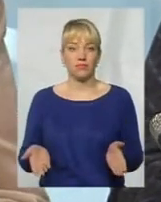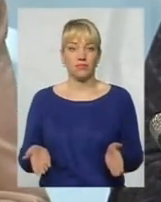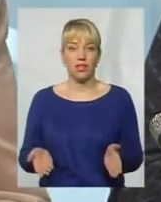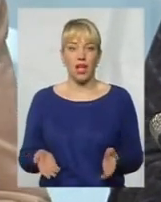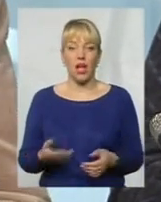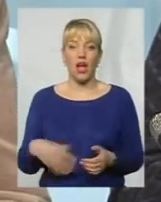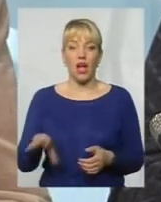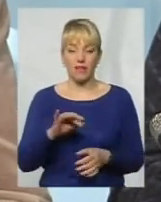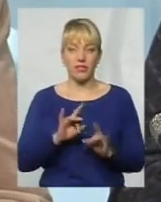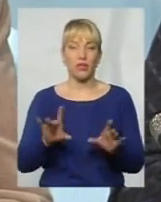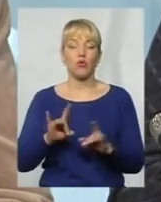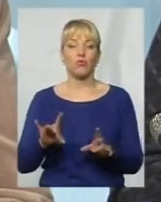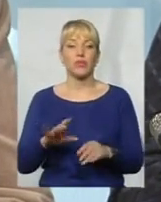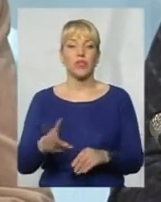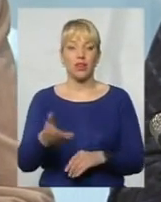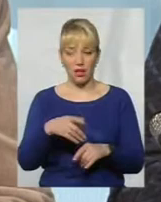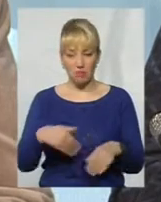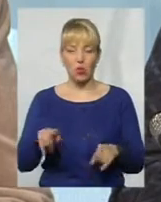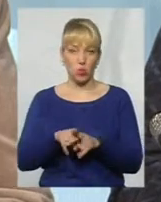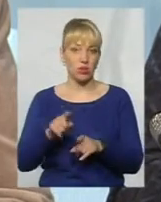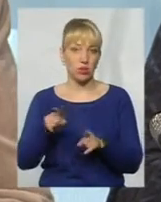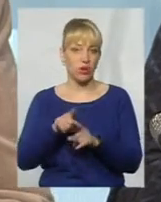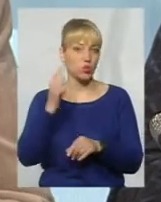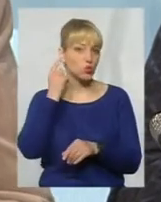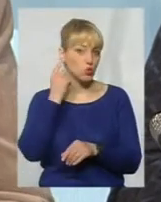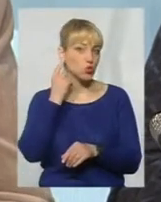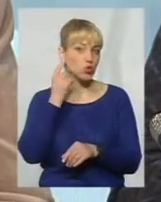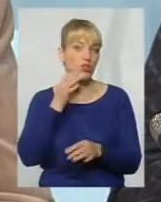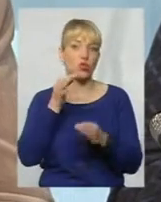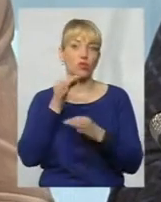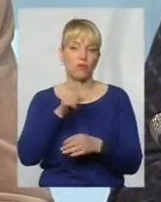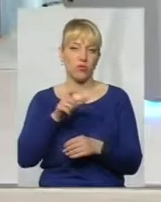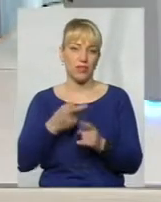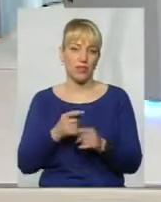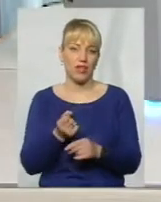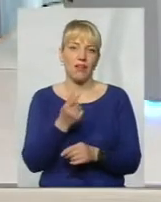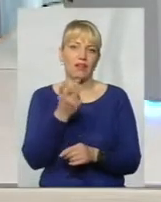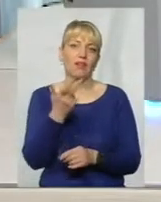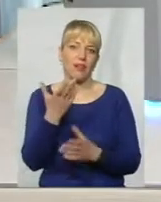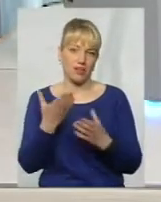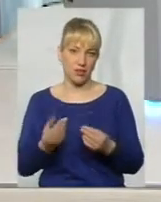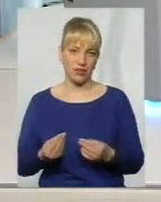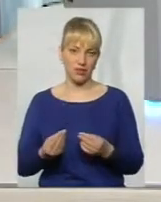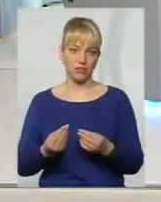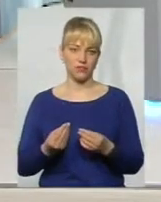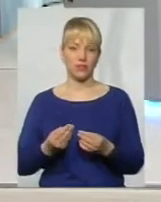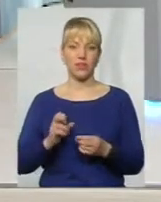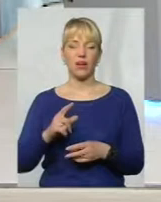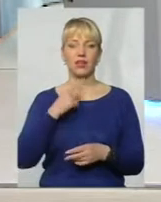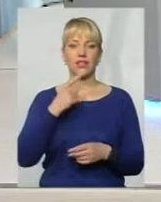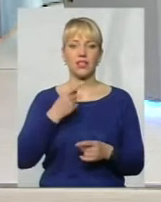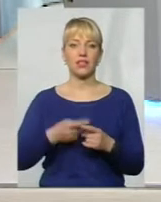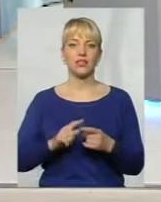Всім об'ясняли, ми так чули з розмову людей, що це на декілька днів, це три, як Іван Петрович сказав,